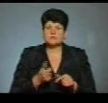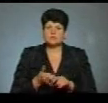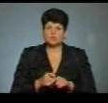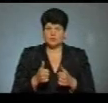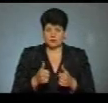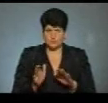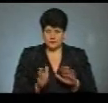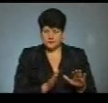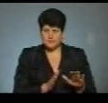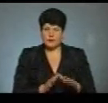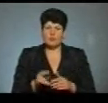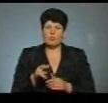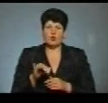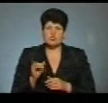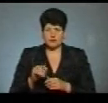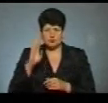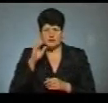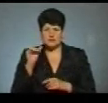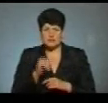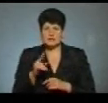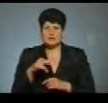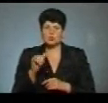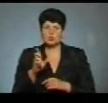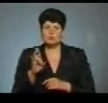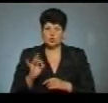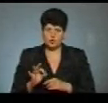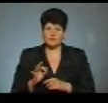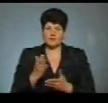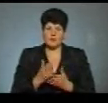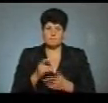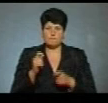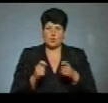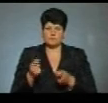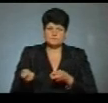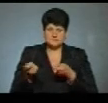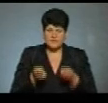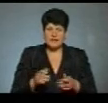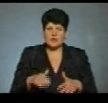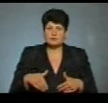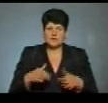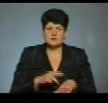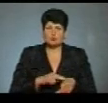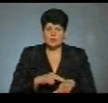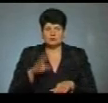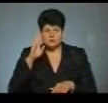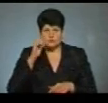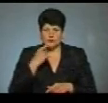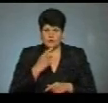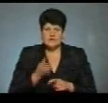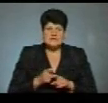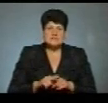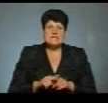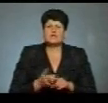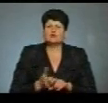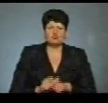Павло Морозюк до Почаєва їде з міста Дубно. Він водій молоковоза. На рекомендації поліцейських чоловік каже. Це дуже